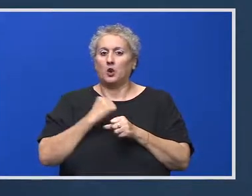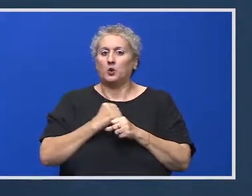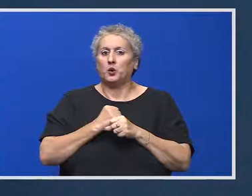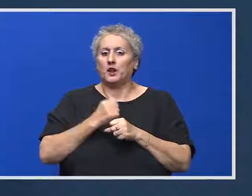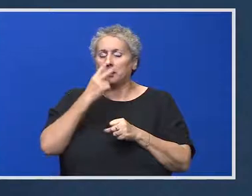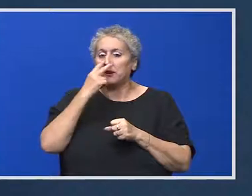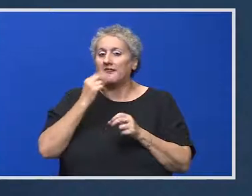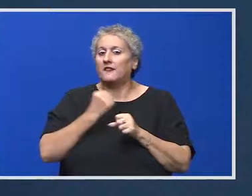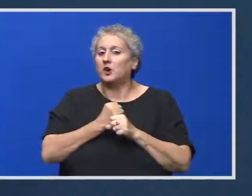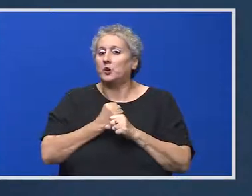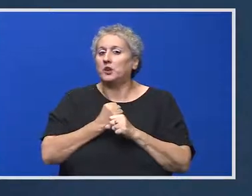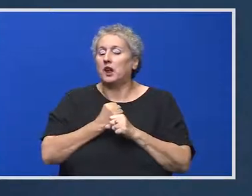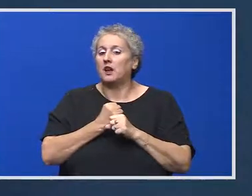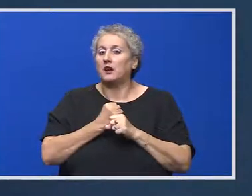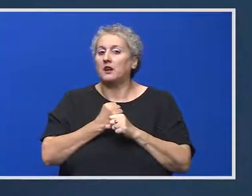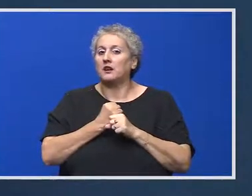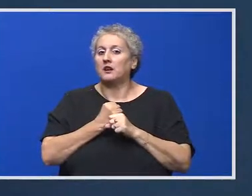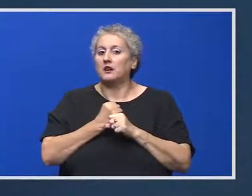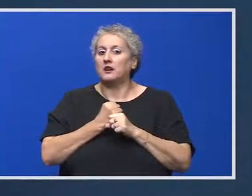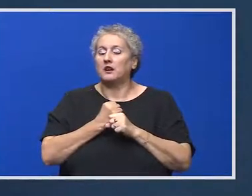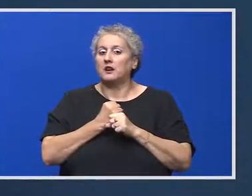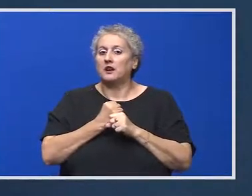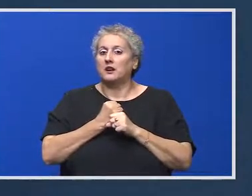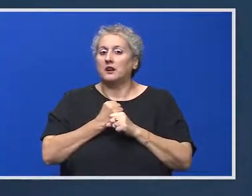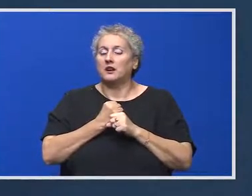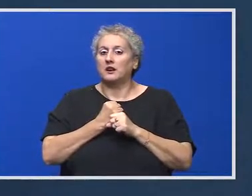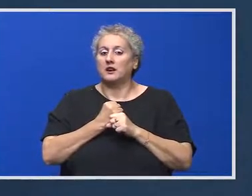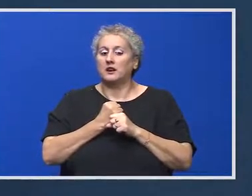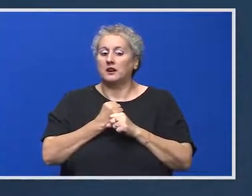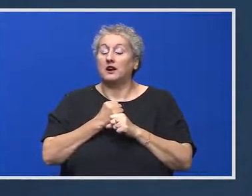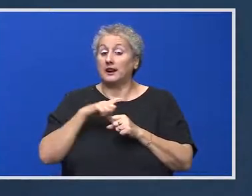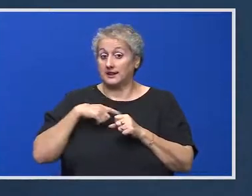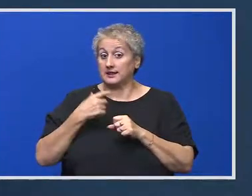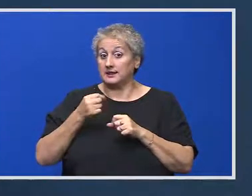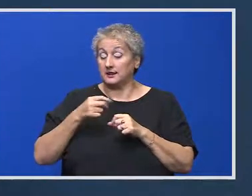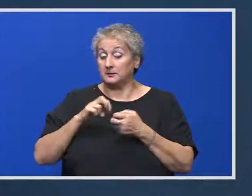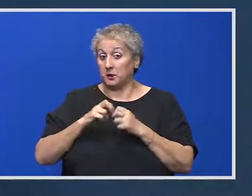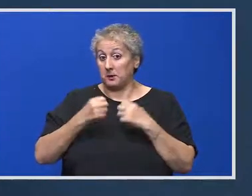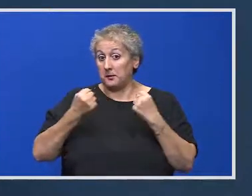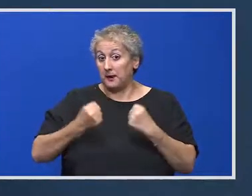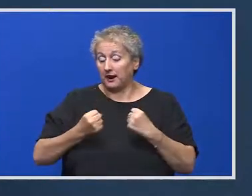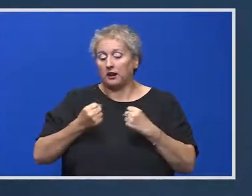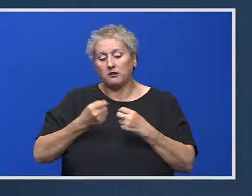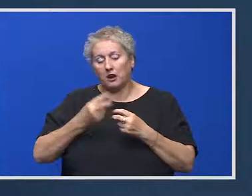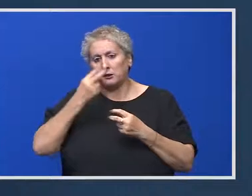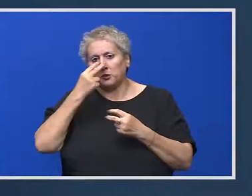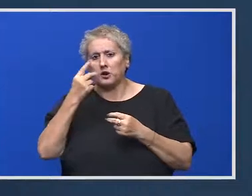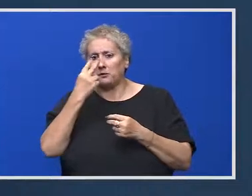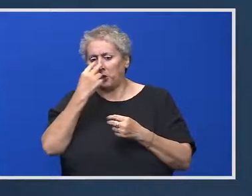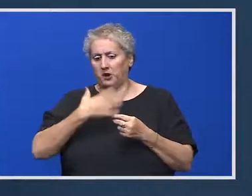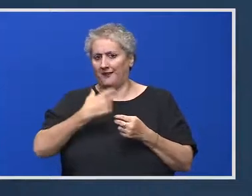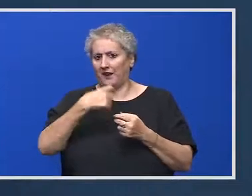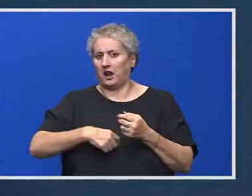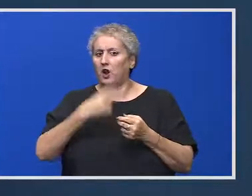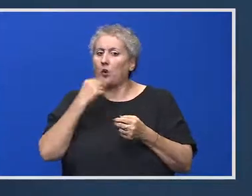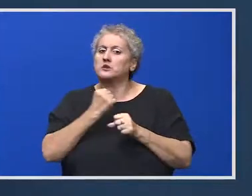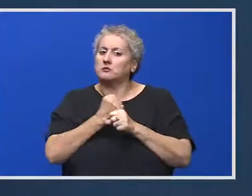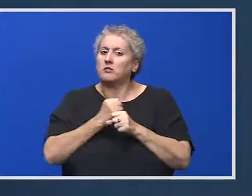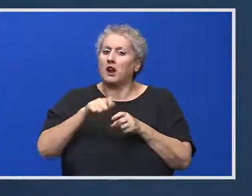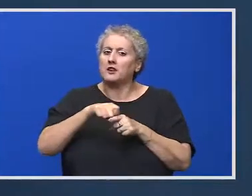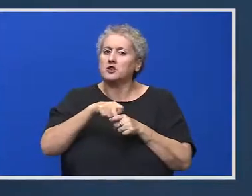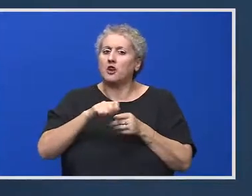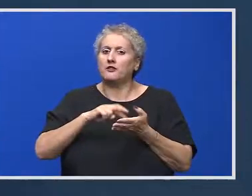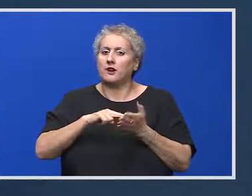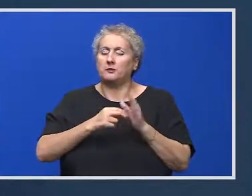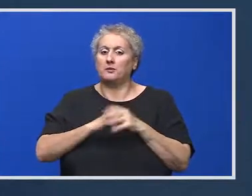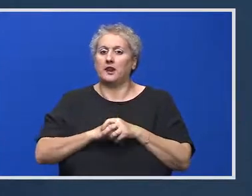Trebuie să făcute lucrurile complicate puțin, dar cred că mesajul este clar din punctul nostru de vedere în ce direcție vrem să mergem cu această investiție.